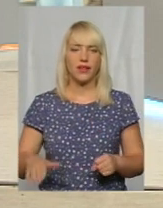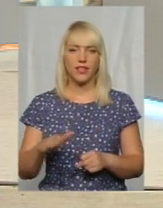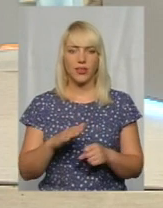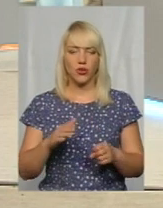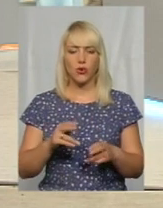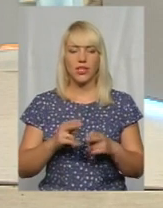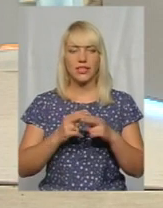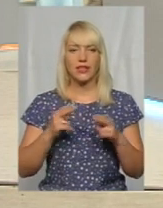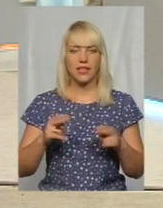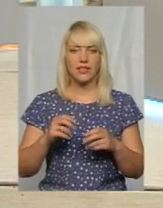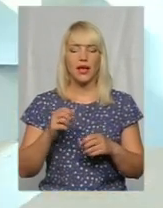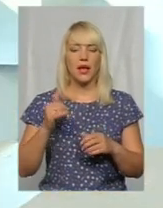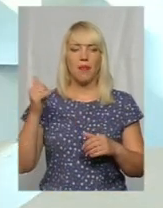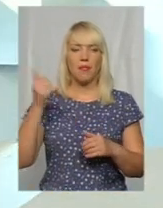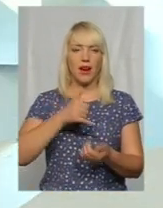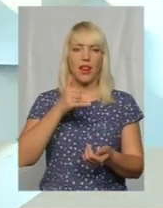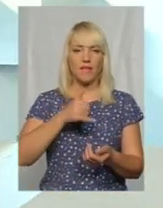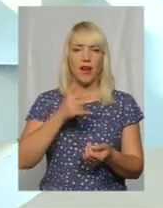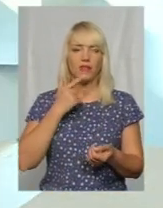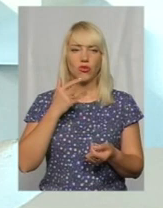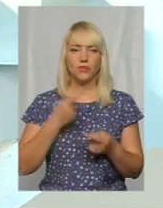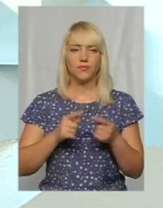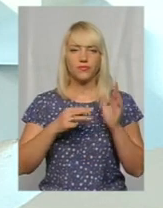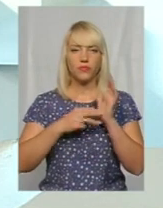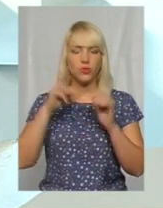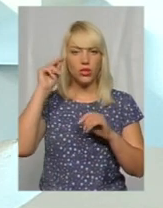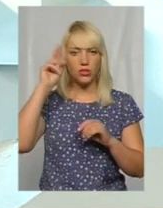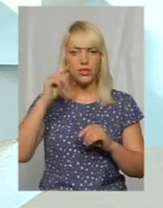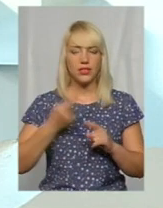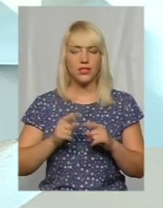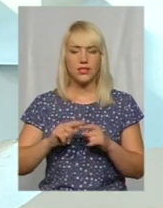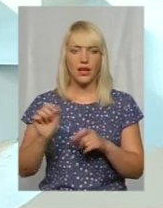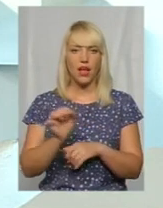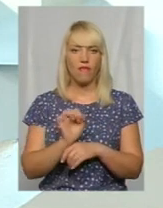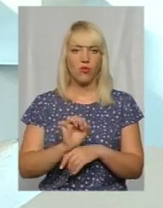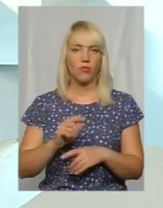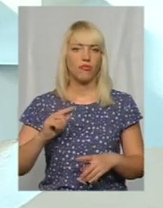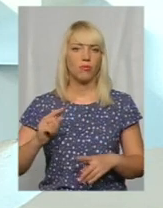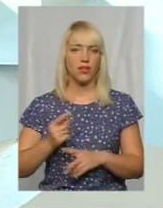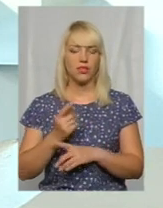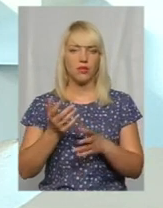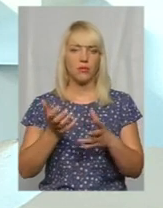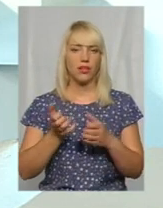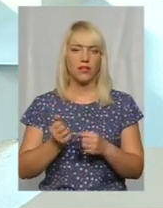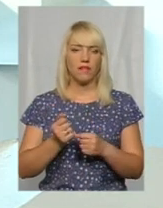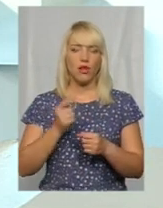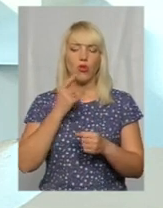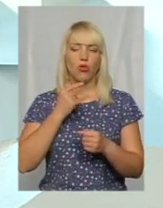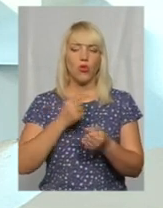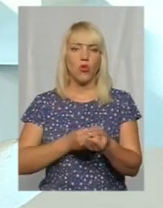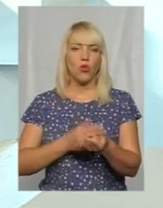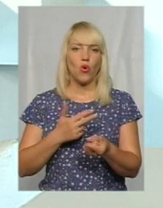переливання крові. 8 числа цей доноромобіль вперше прийняв донорів, які